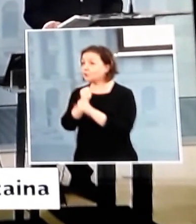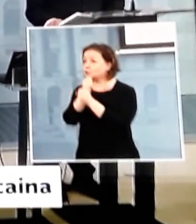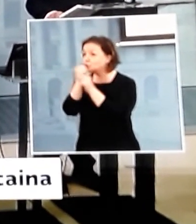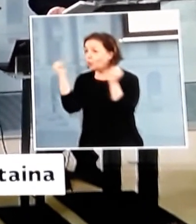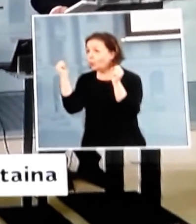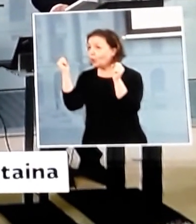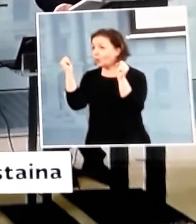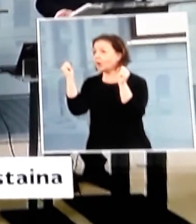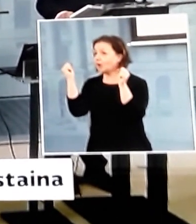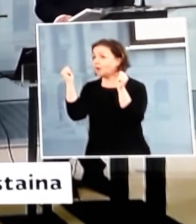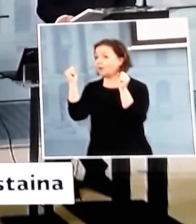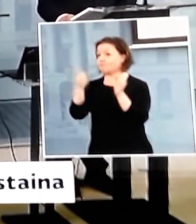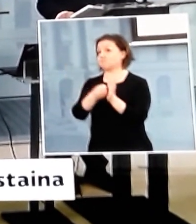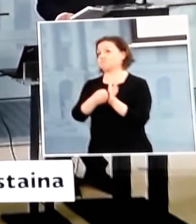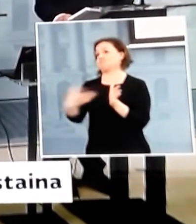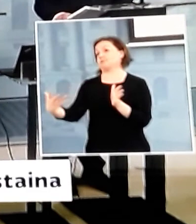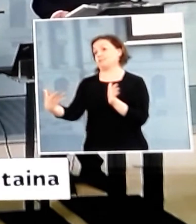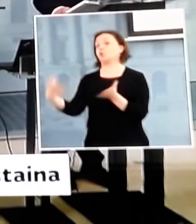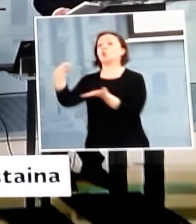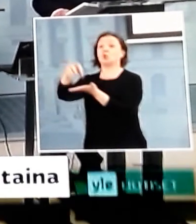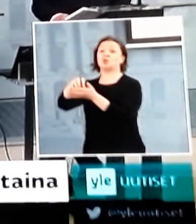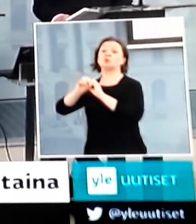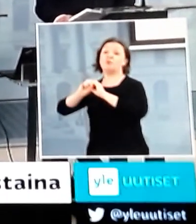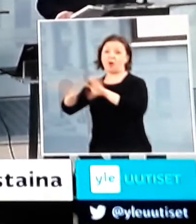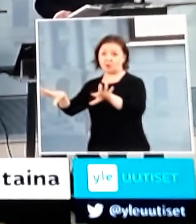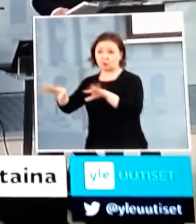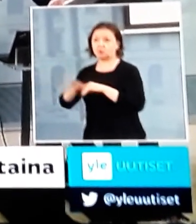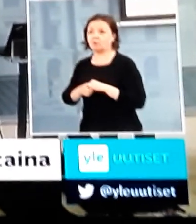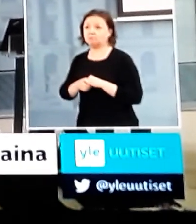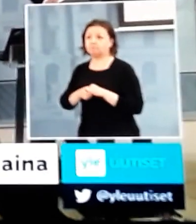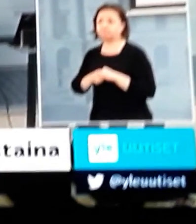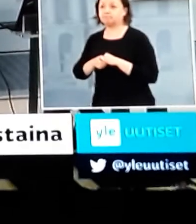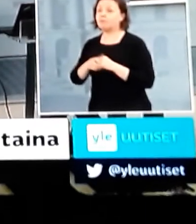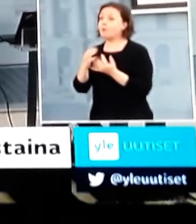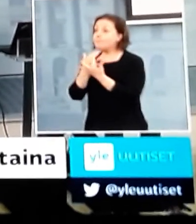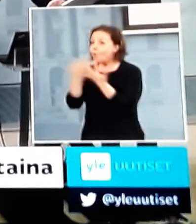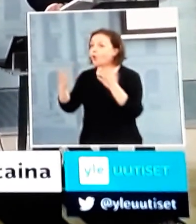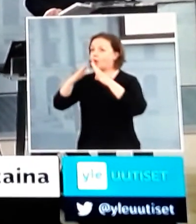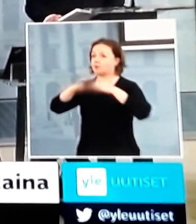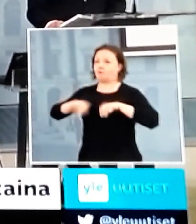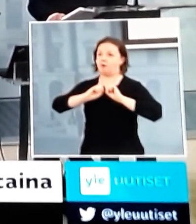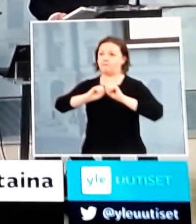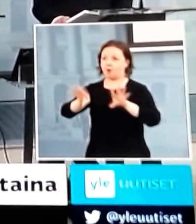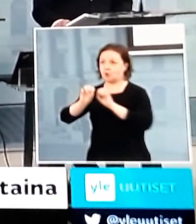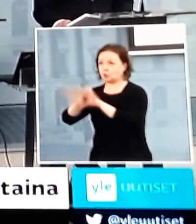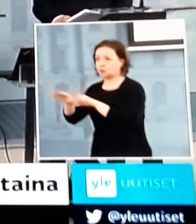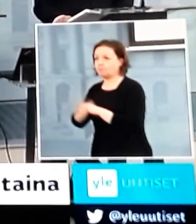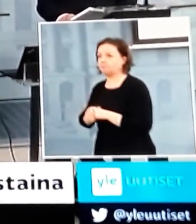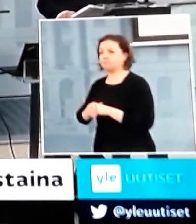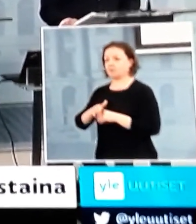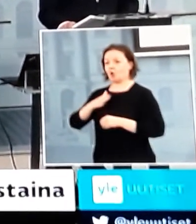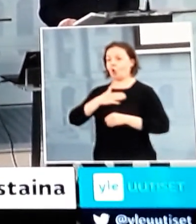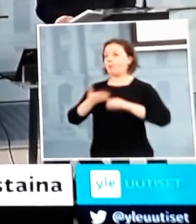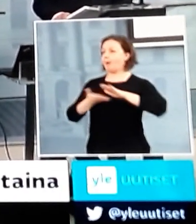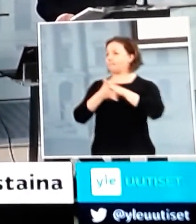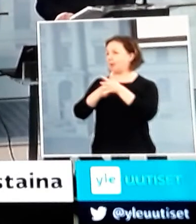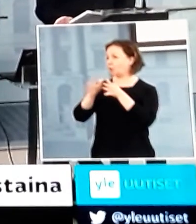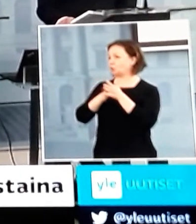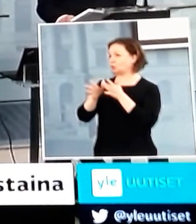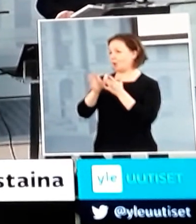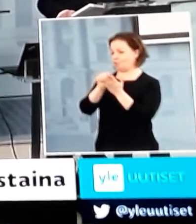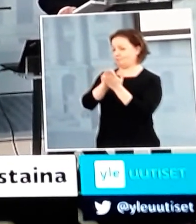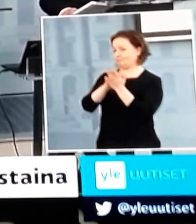jolla tulee olemaan myös vaikutuksista yhteistyötä. ...monellakin tavalla. Me olemme omassa perustumuksessa, jossamme